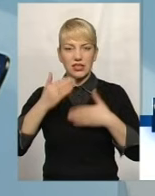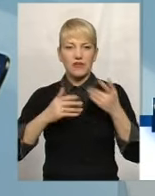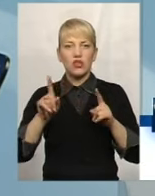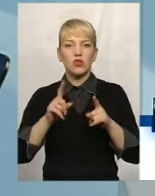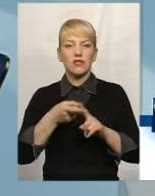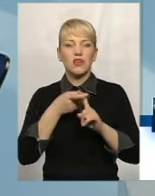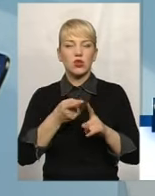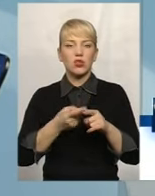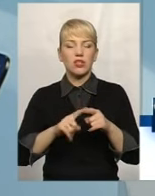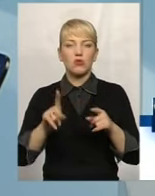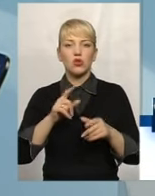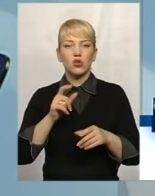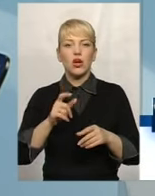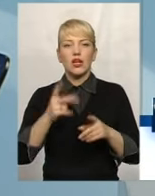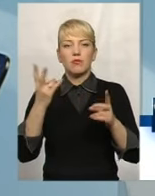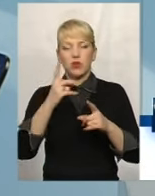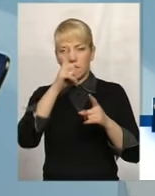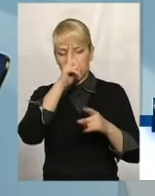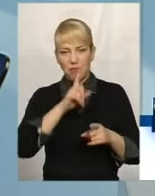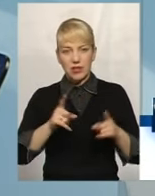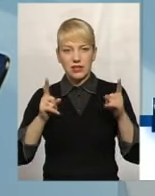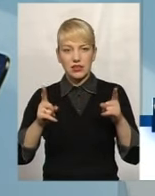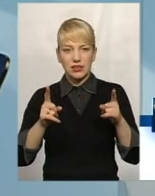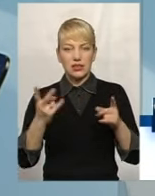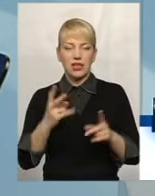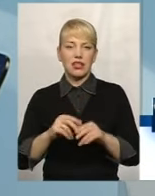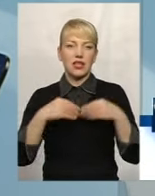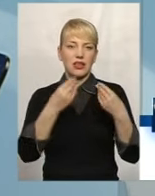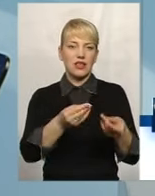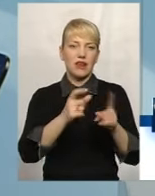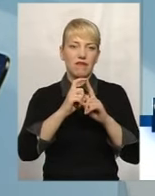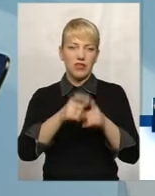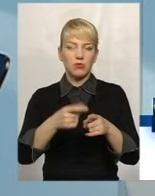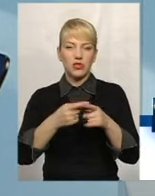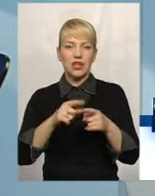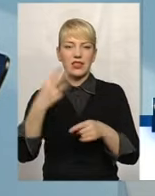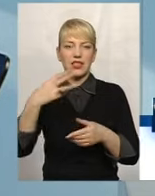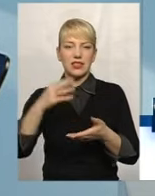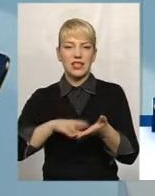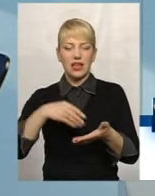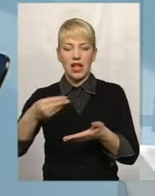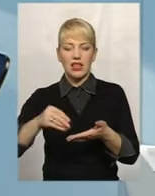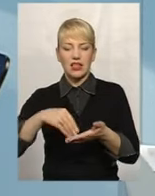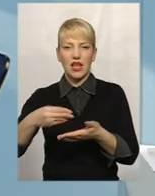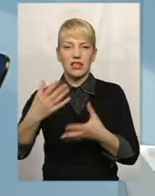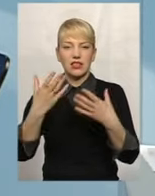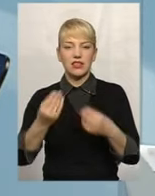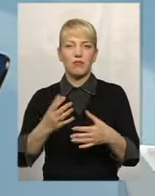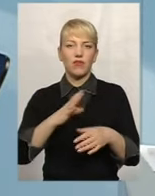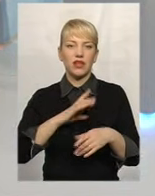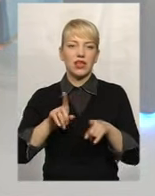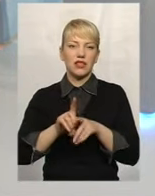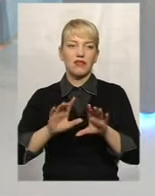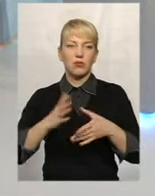України про звернення громадян дається місячний термін на надання відповіді. Це 30 календарних днів. Бувають випадки, коли може